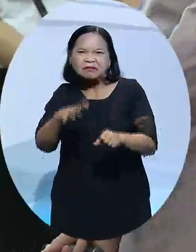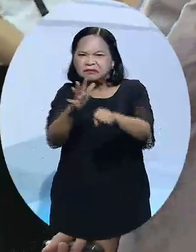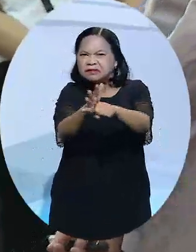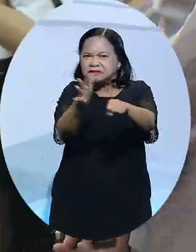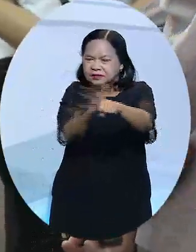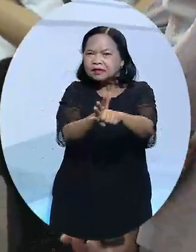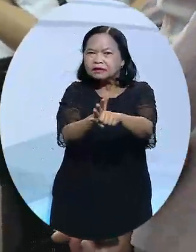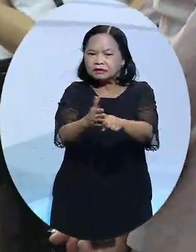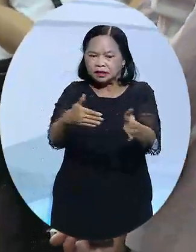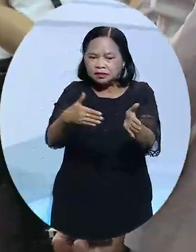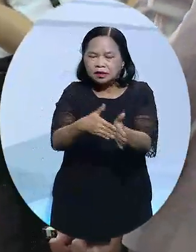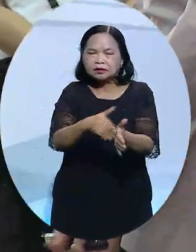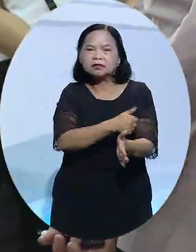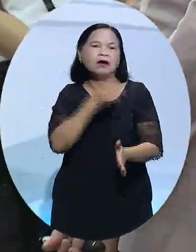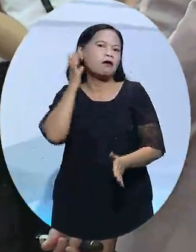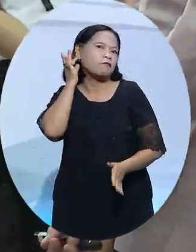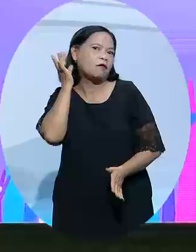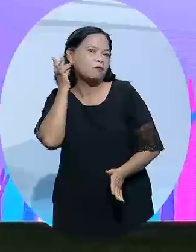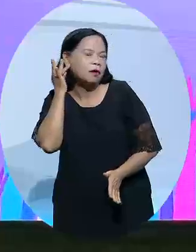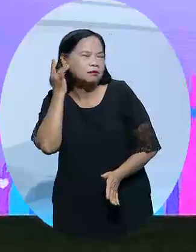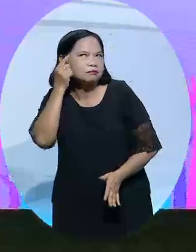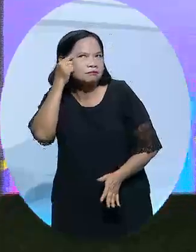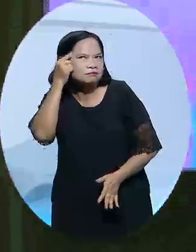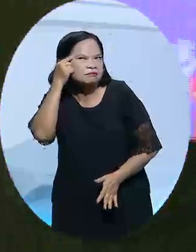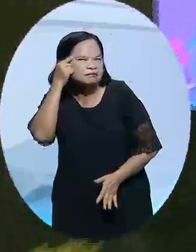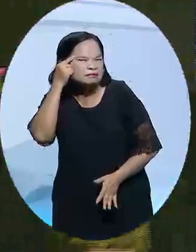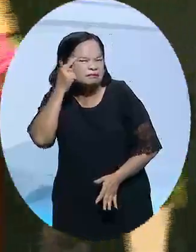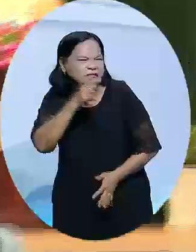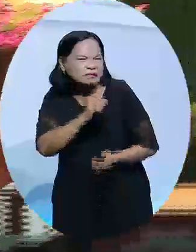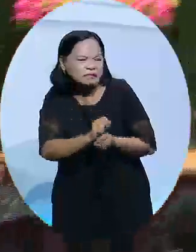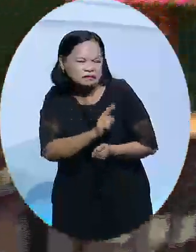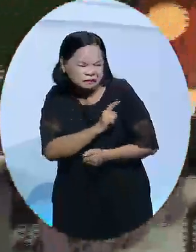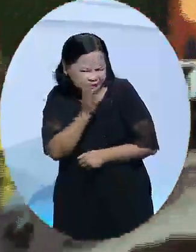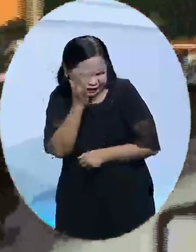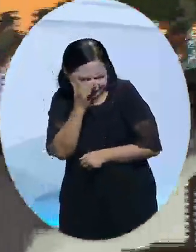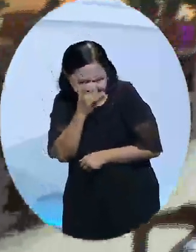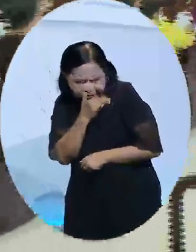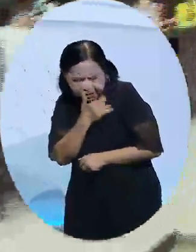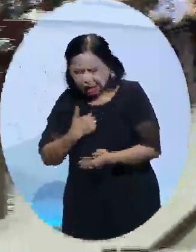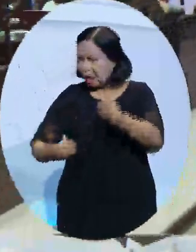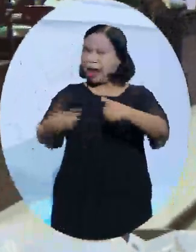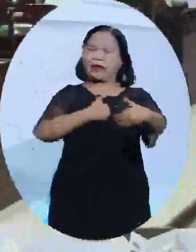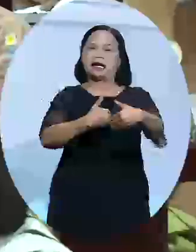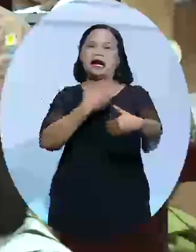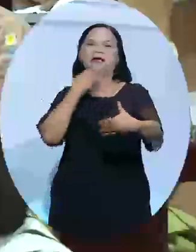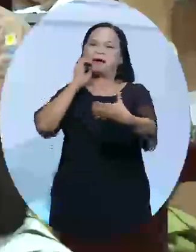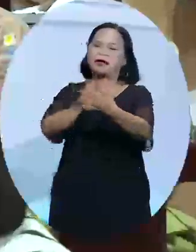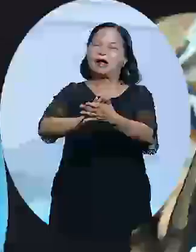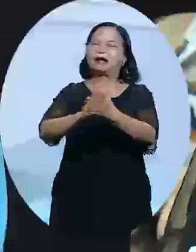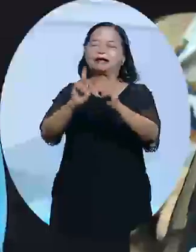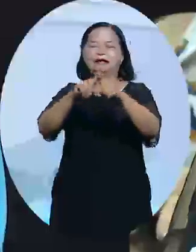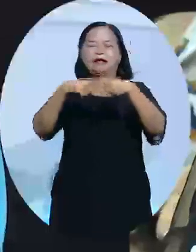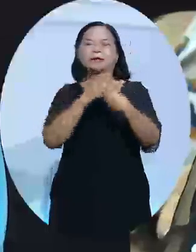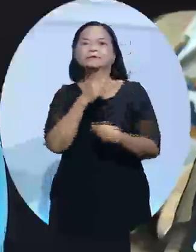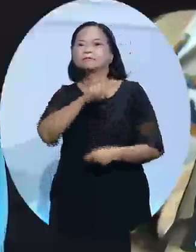Nạn nhân thường là những người phụ nữ vì những định kiến về xã hội như tự ti, xấu hổ, sự ảnh hưởng đến chồng con, gia đình nên